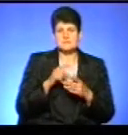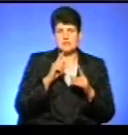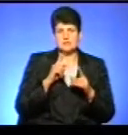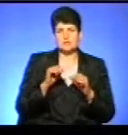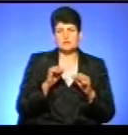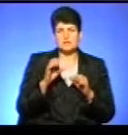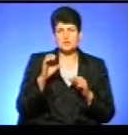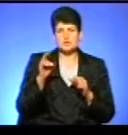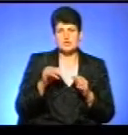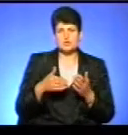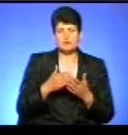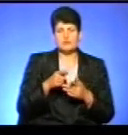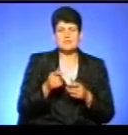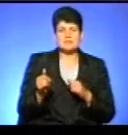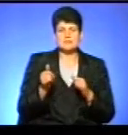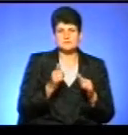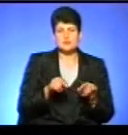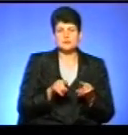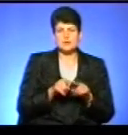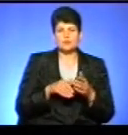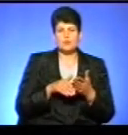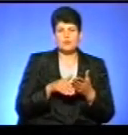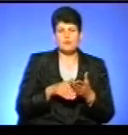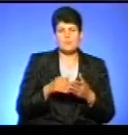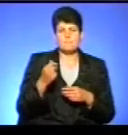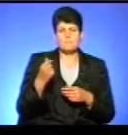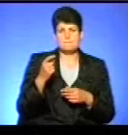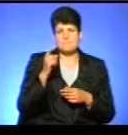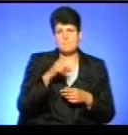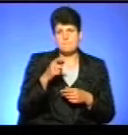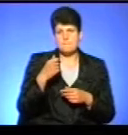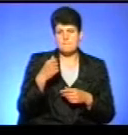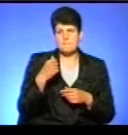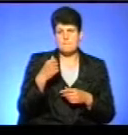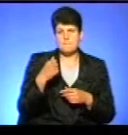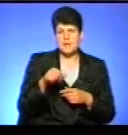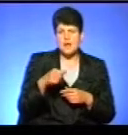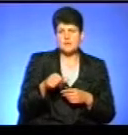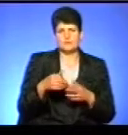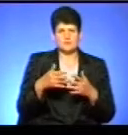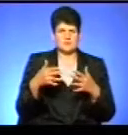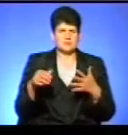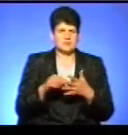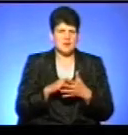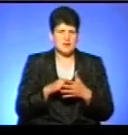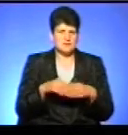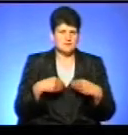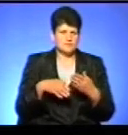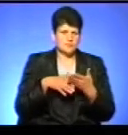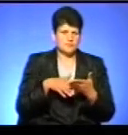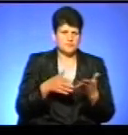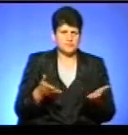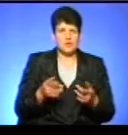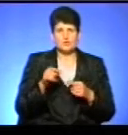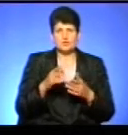управління соціальної політики, вони забезпечують так само допомогу і паливом, і іншими матеріалами, іншими ресурсами. Тому